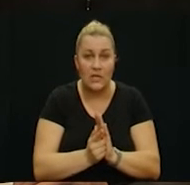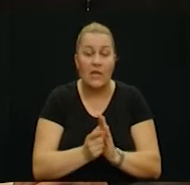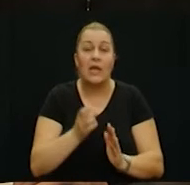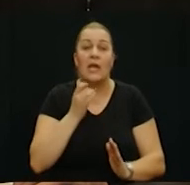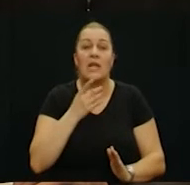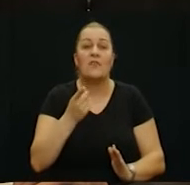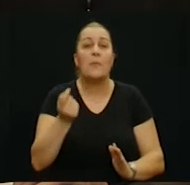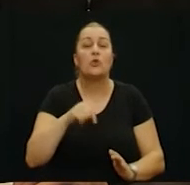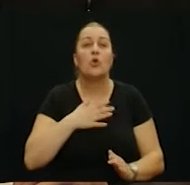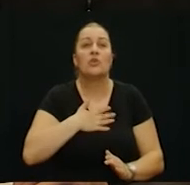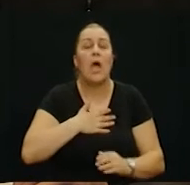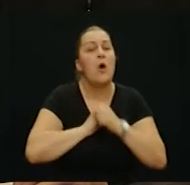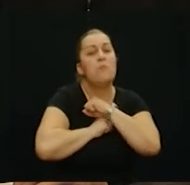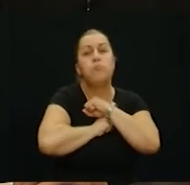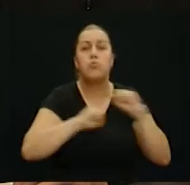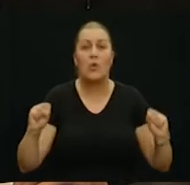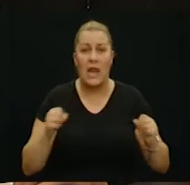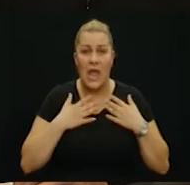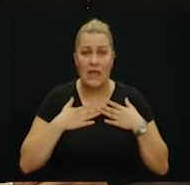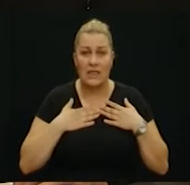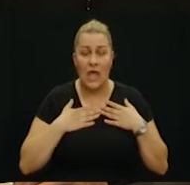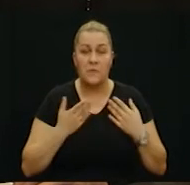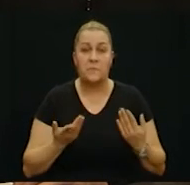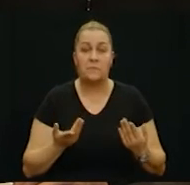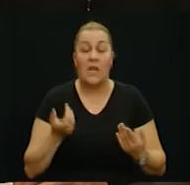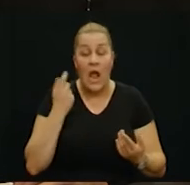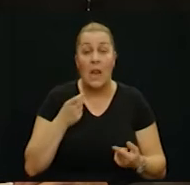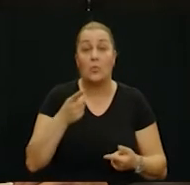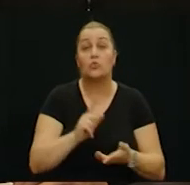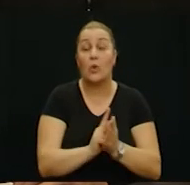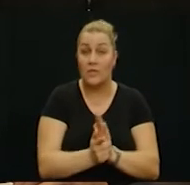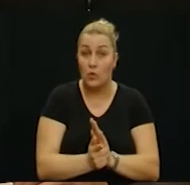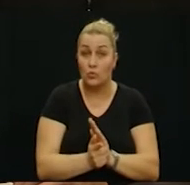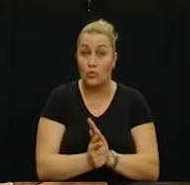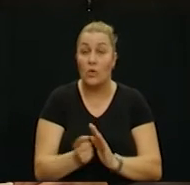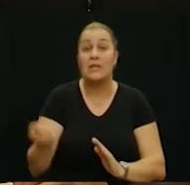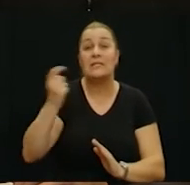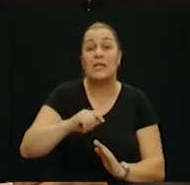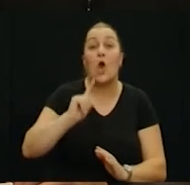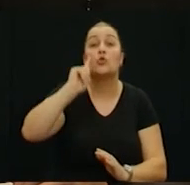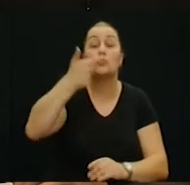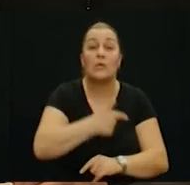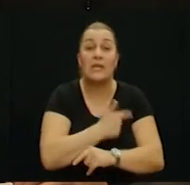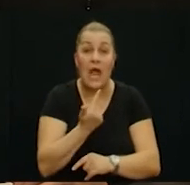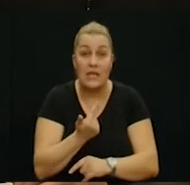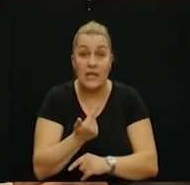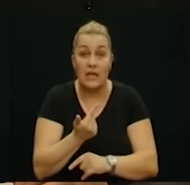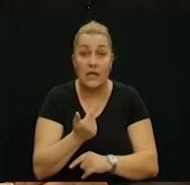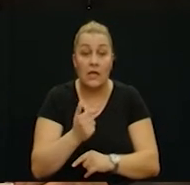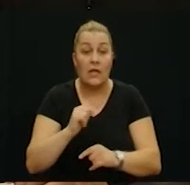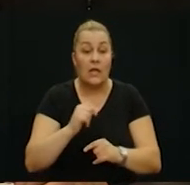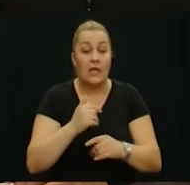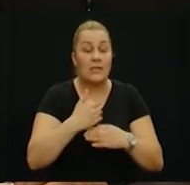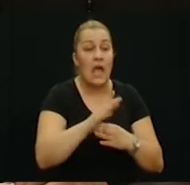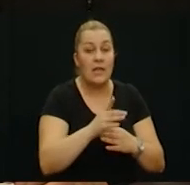dođe vam da puknete, ali u tom trenutku je stigao drugi ranjenik koji krvari.